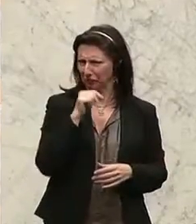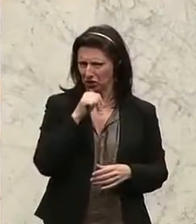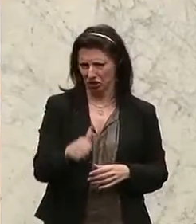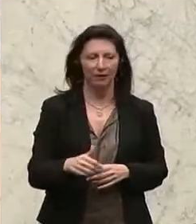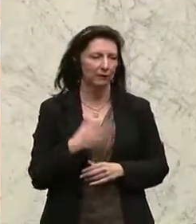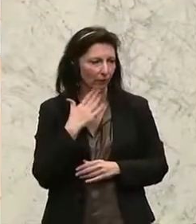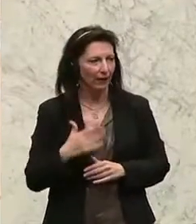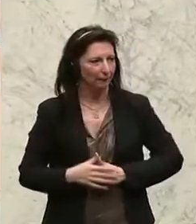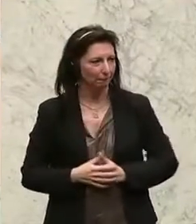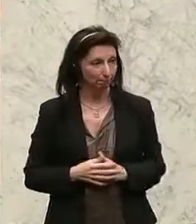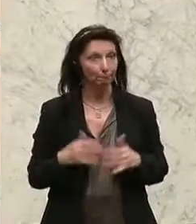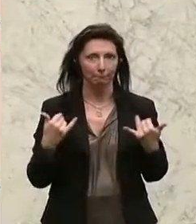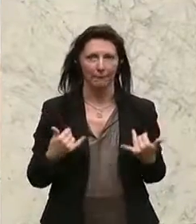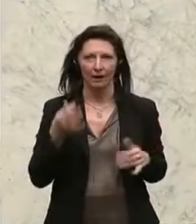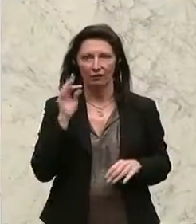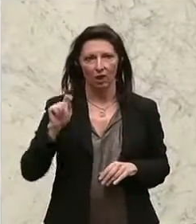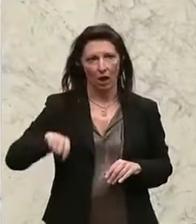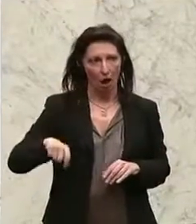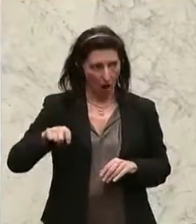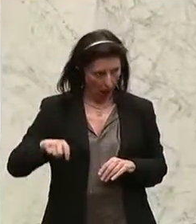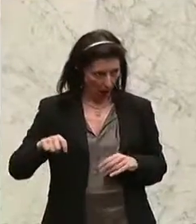Argumentiert Wolfgang Zanger von der FPÖ.